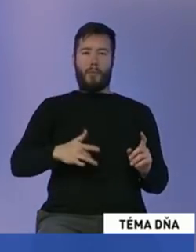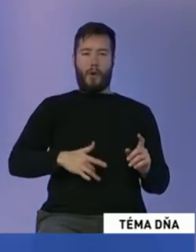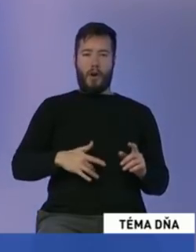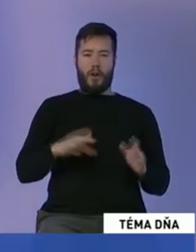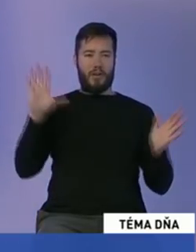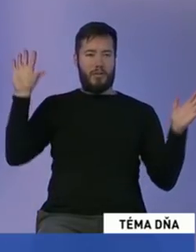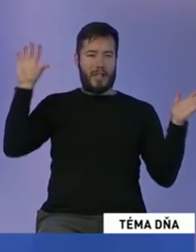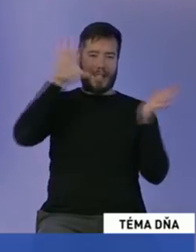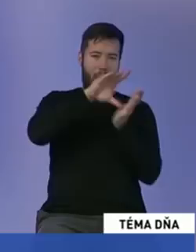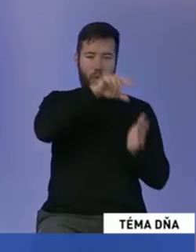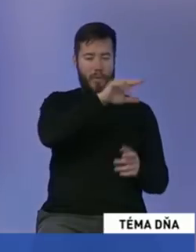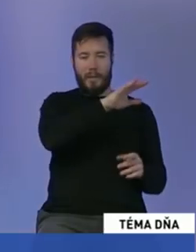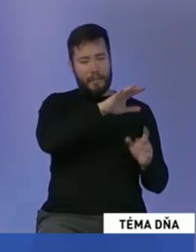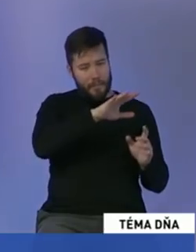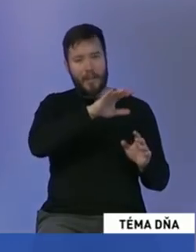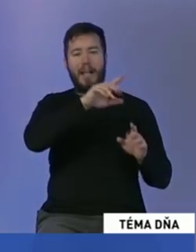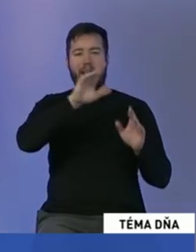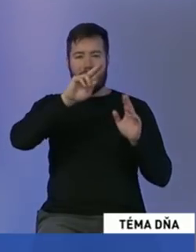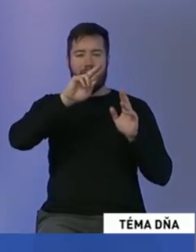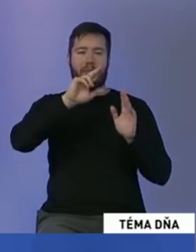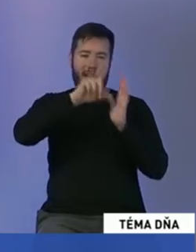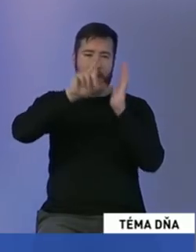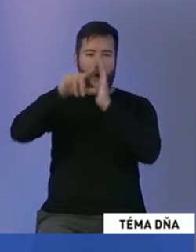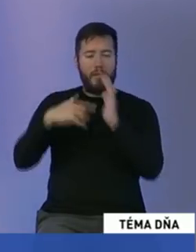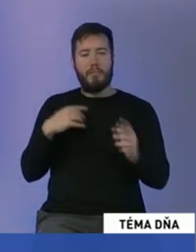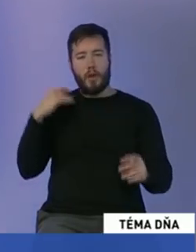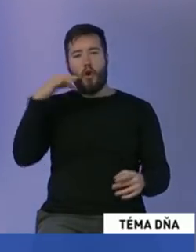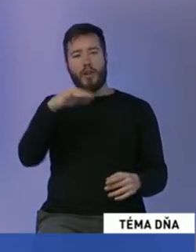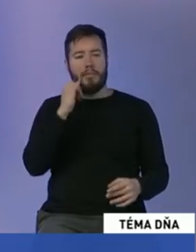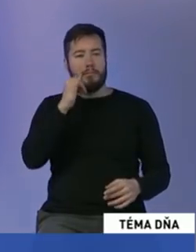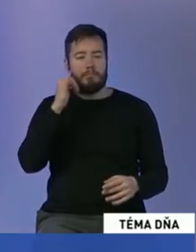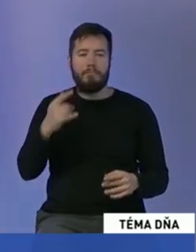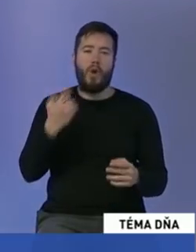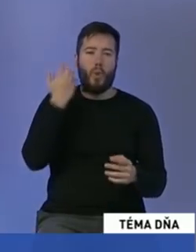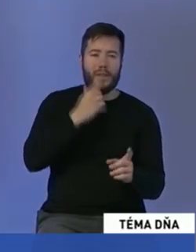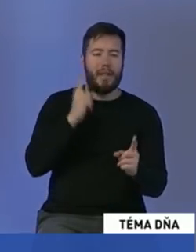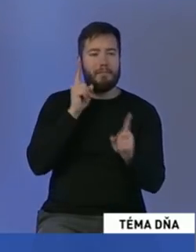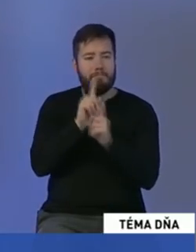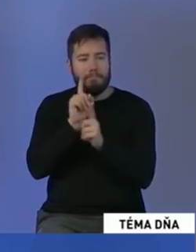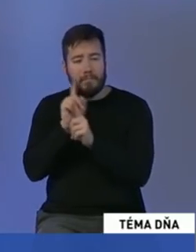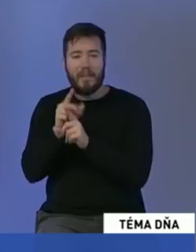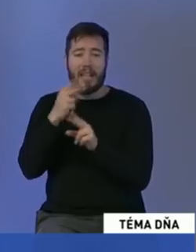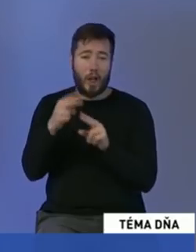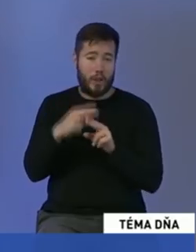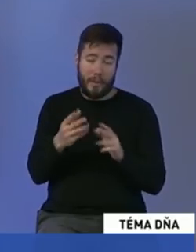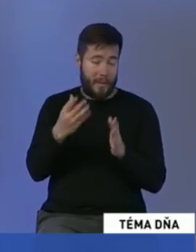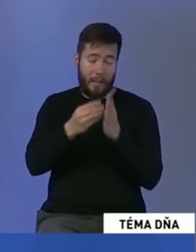počúvame aj ich problémy, to, čo trápi ich. Stretávame sa s bežnými ľuďmi a riešime tie problémy. Napríklad takto vznikol